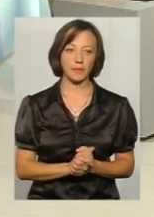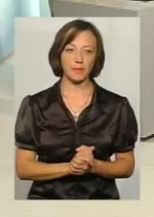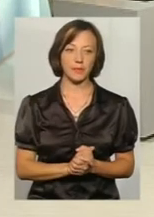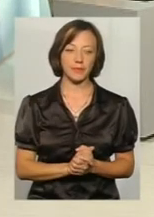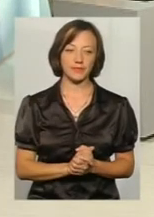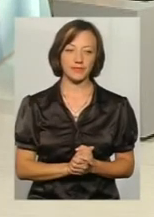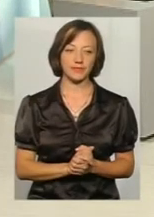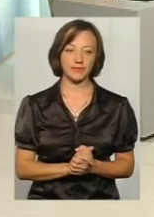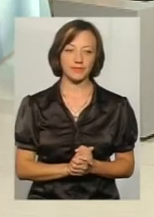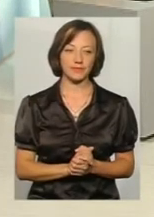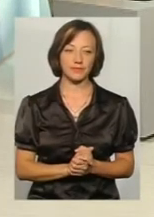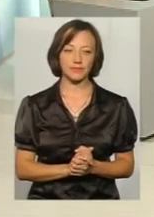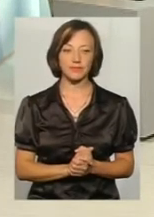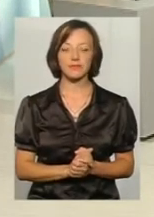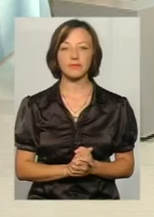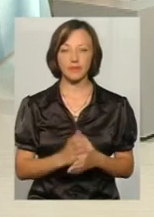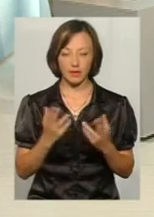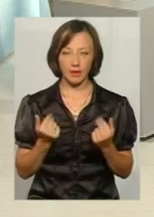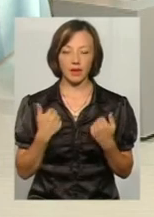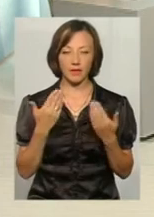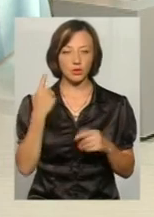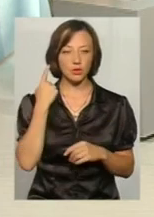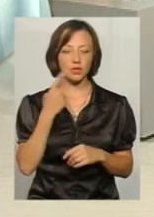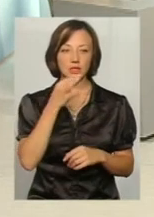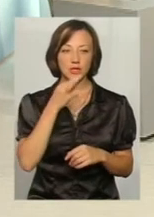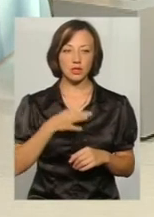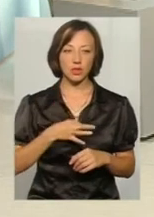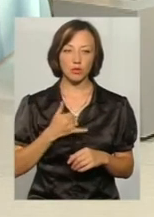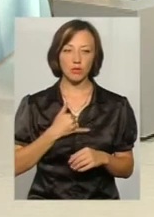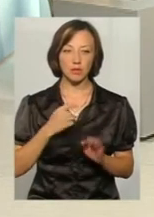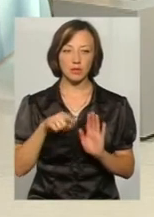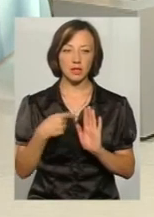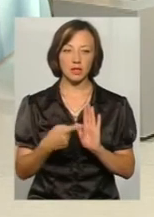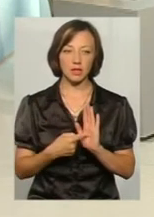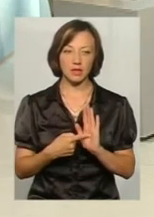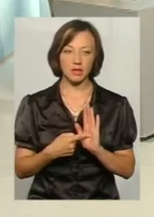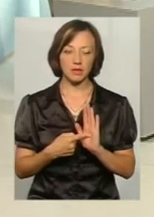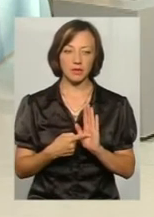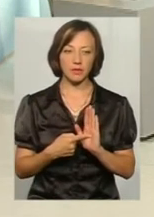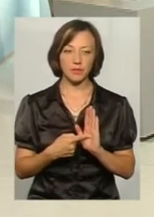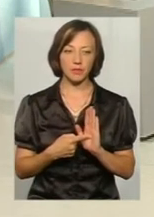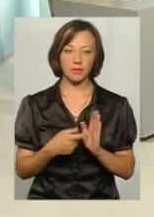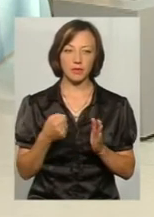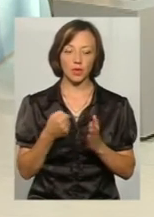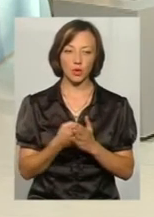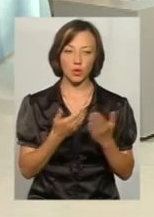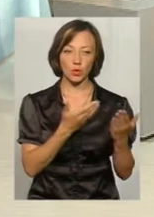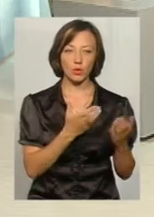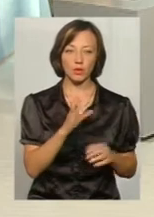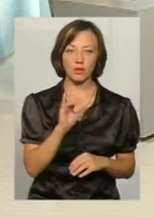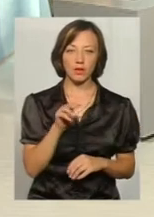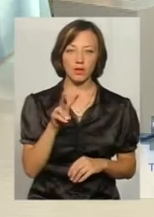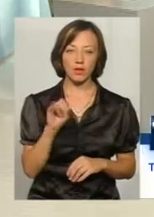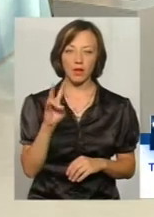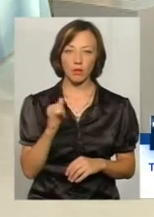Ви нас чуєте? Скажіть. Так, ну я нас чую. Скажіть, у мене наступне задання, яке зрозуміється на першу плані Світлани. У мене